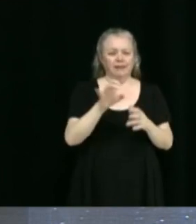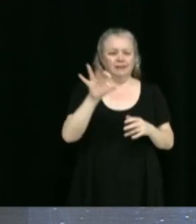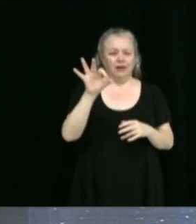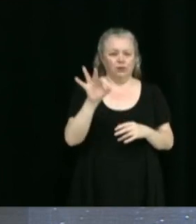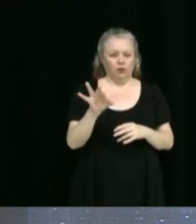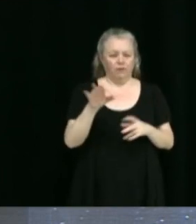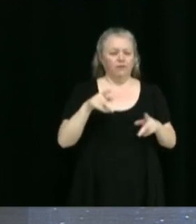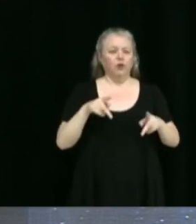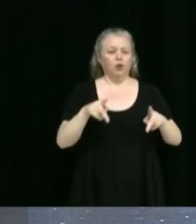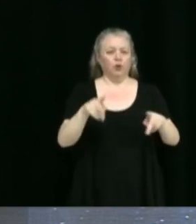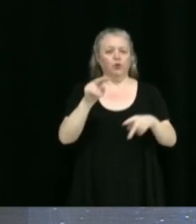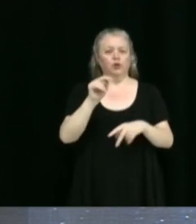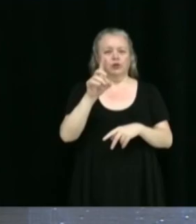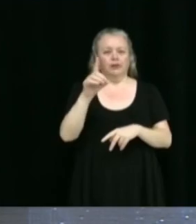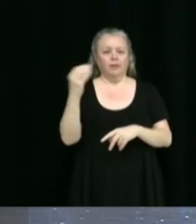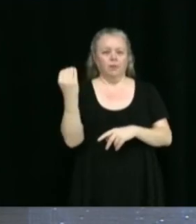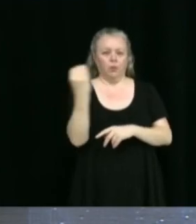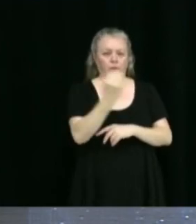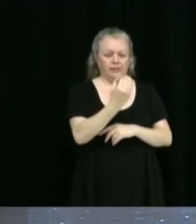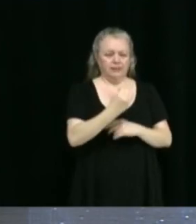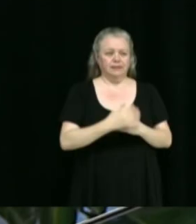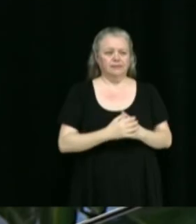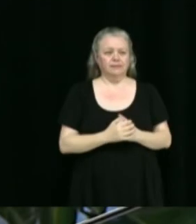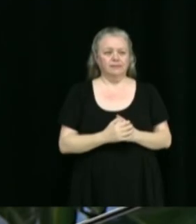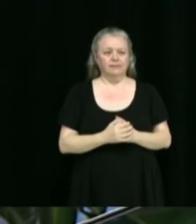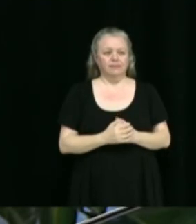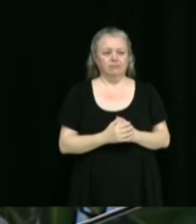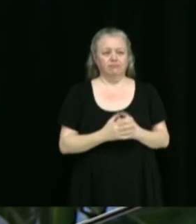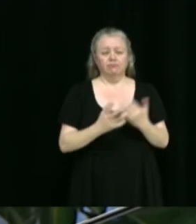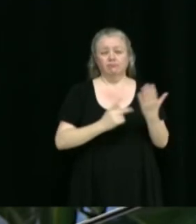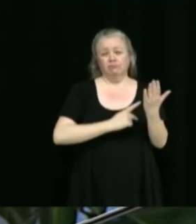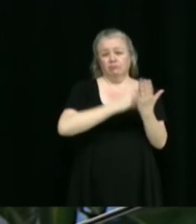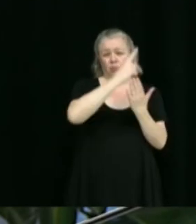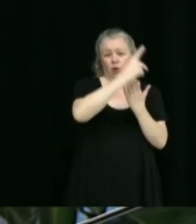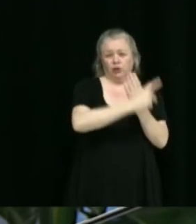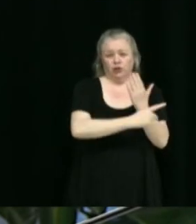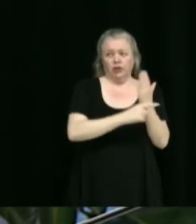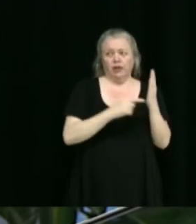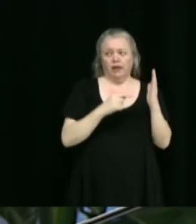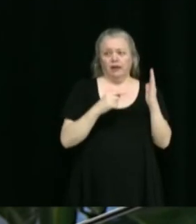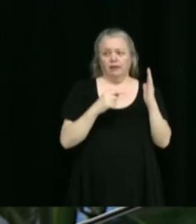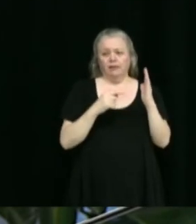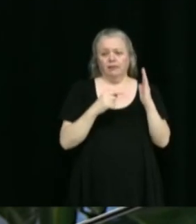rue Notre-Dame-Ouest. Donc, c un projet qui consiste à